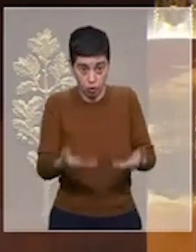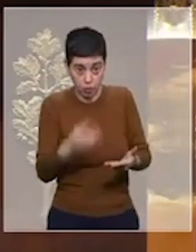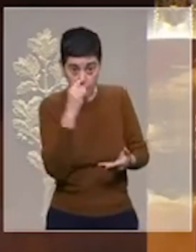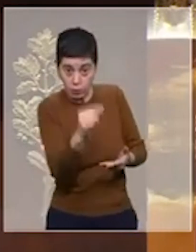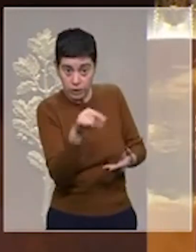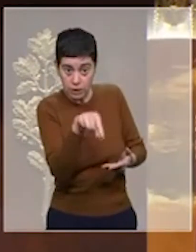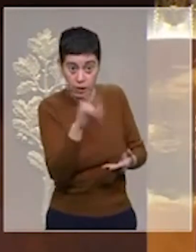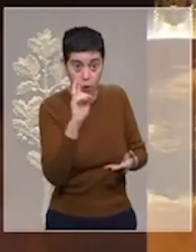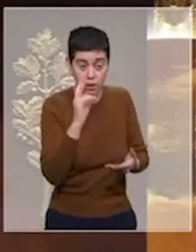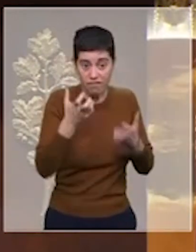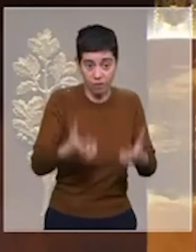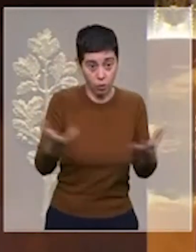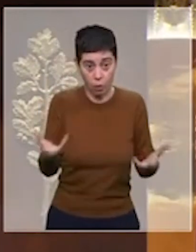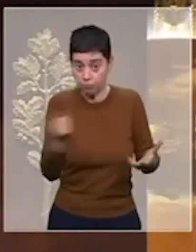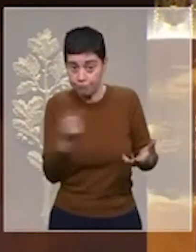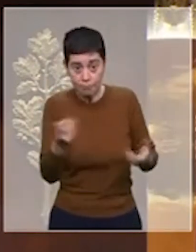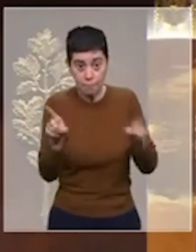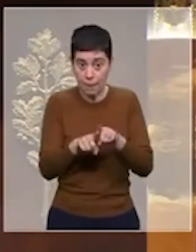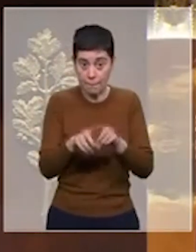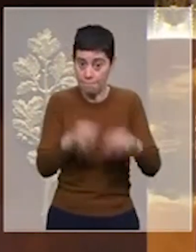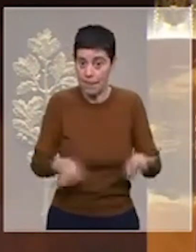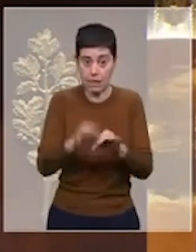détruire la nation ukrainienne.